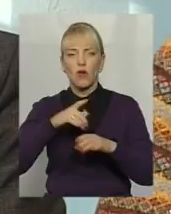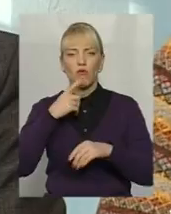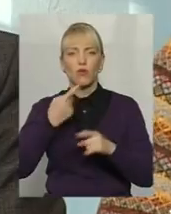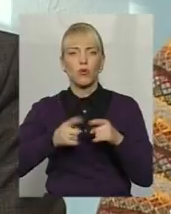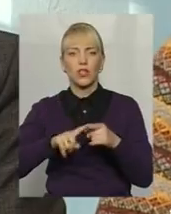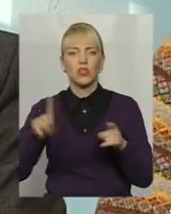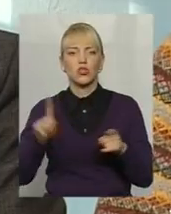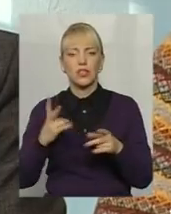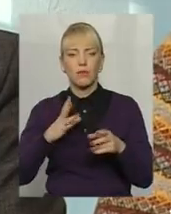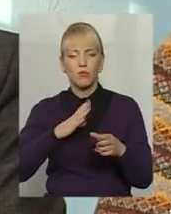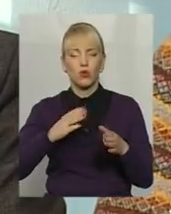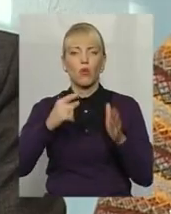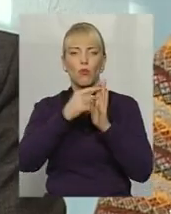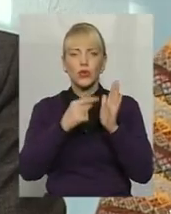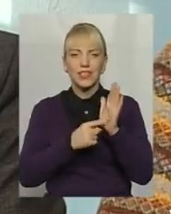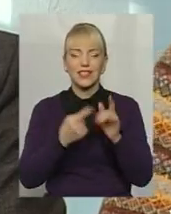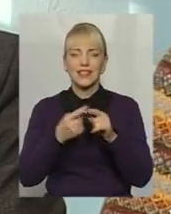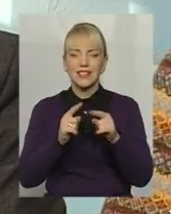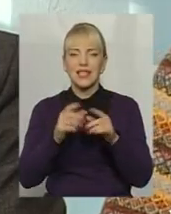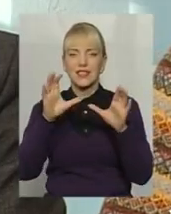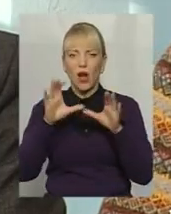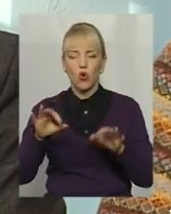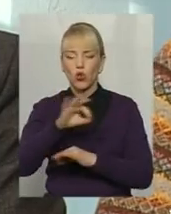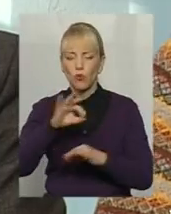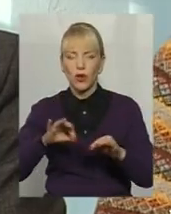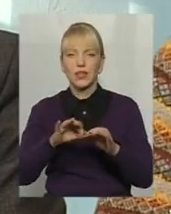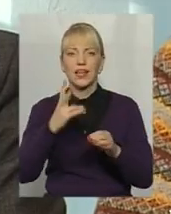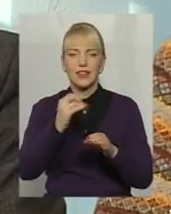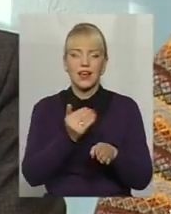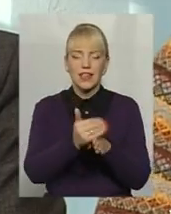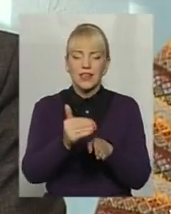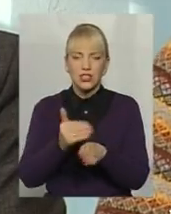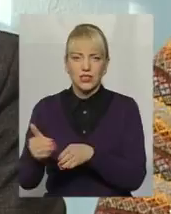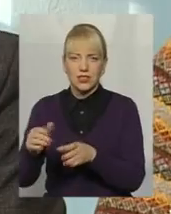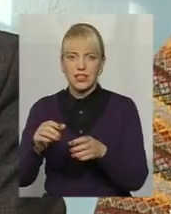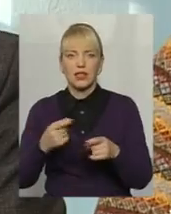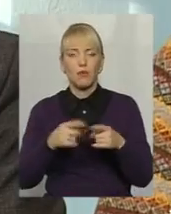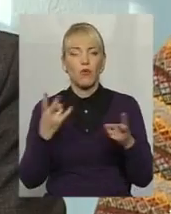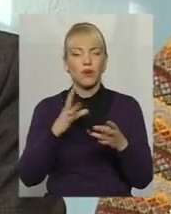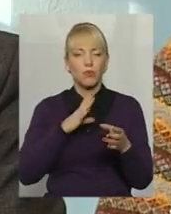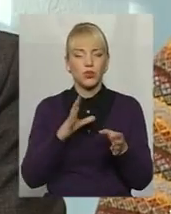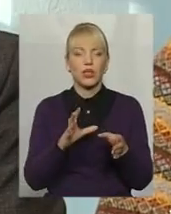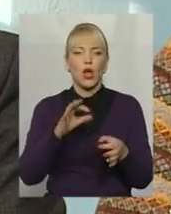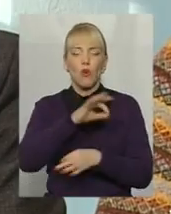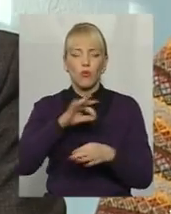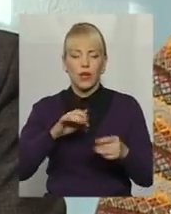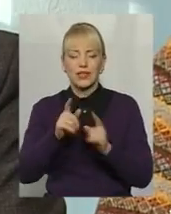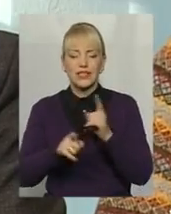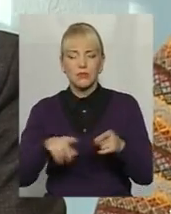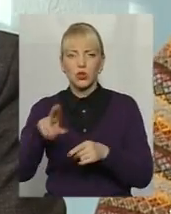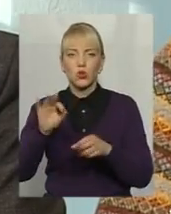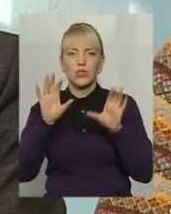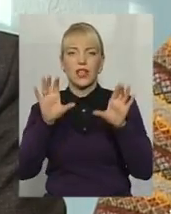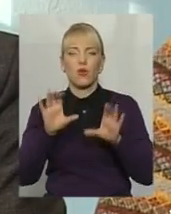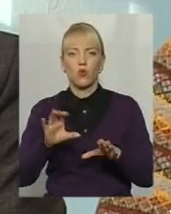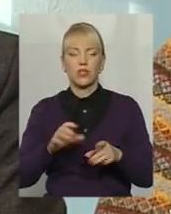розділити на кілька законів, що якщо законопроект такий надається, до нього повинні бути зразу проєкти змін до законів відповідних.